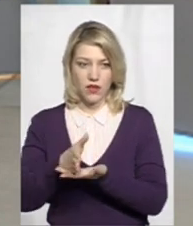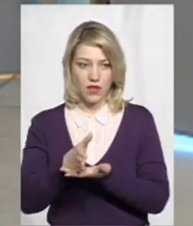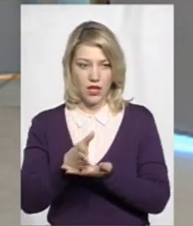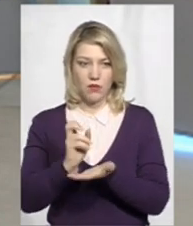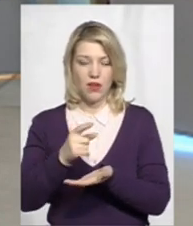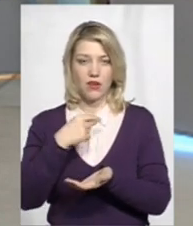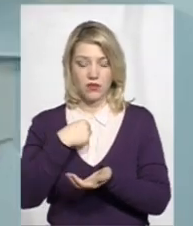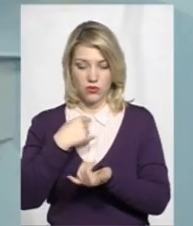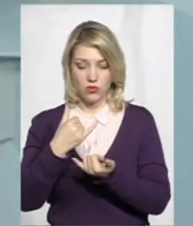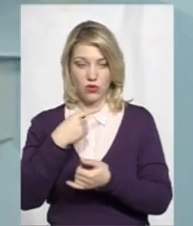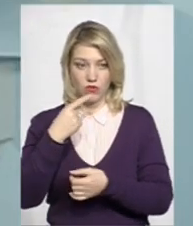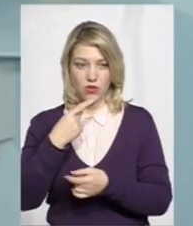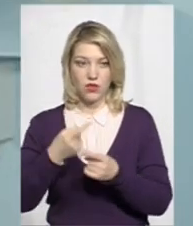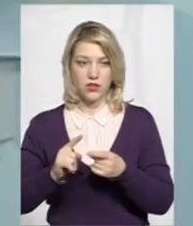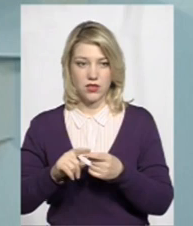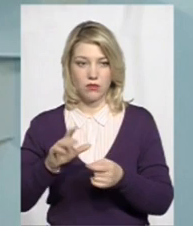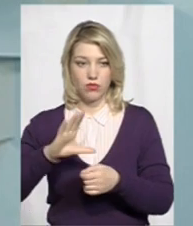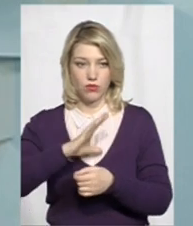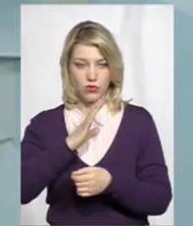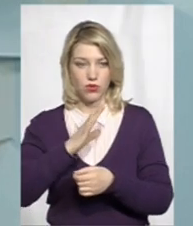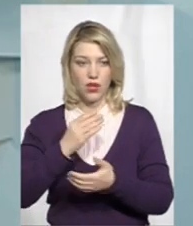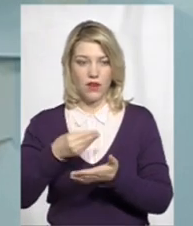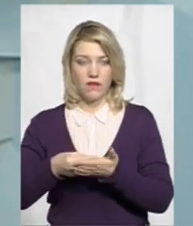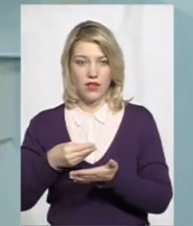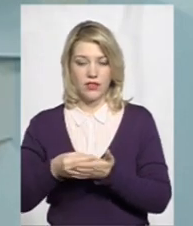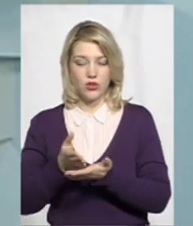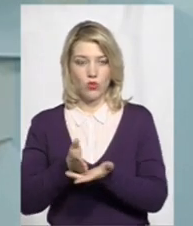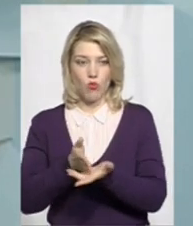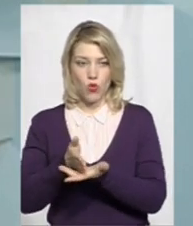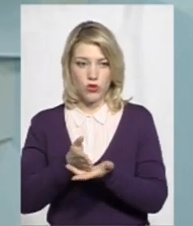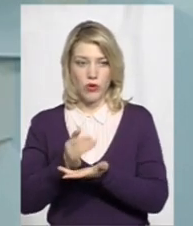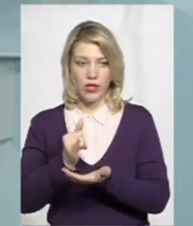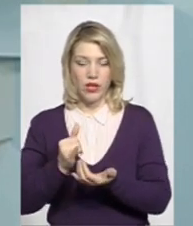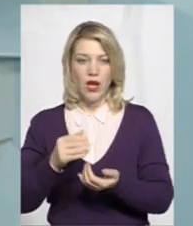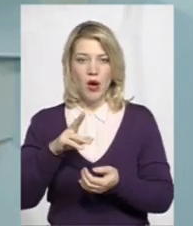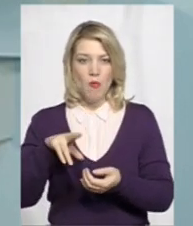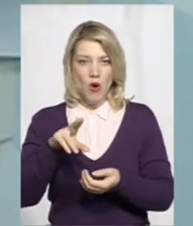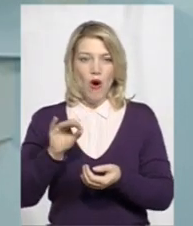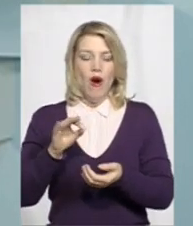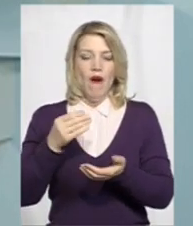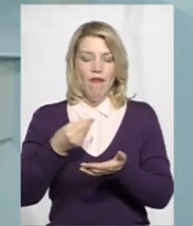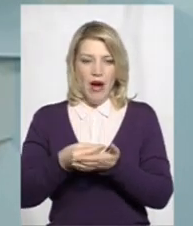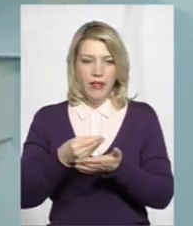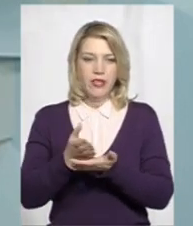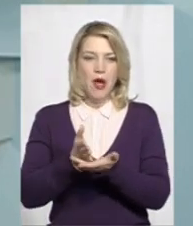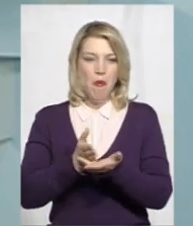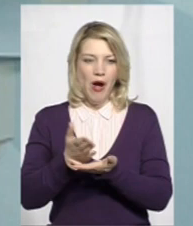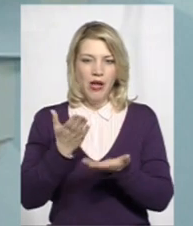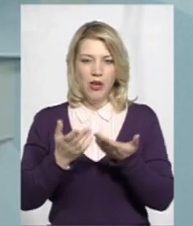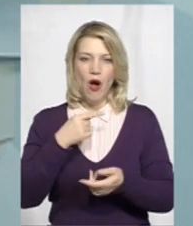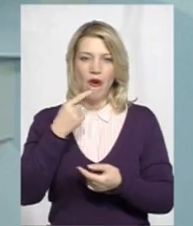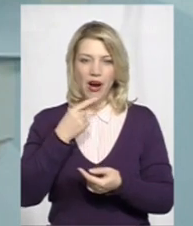сьогодні це говорила, то це було вартість послуги. І по вартості послуги, якщо говорити, то